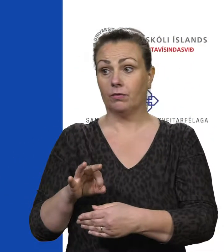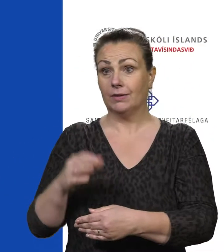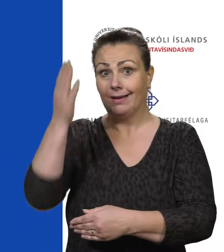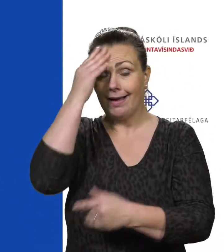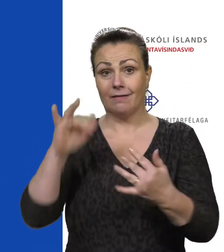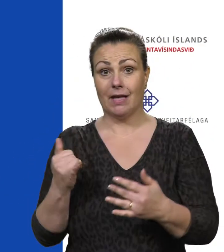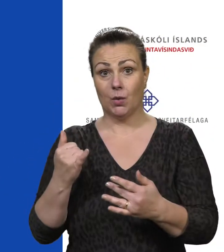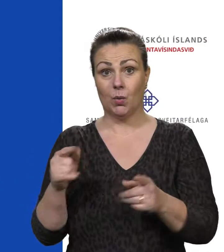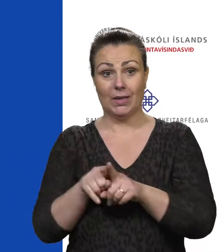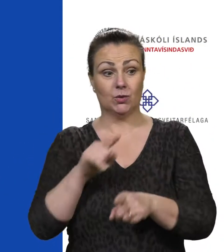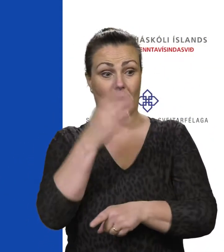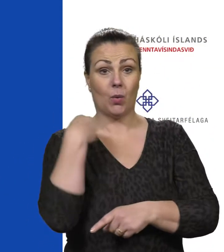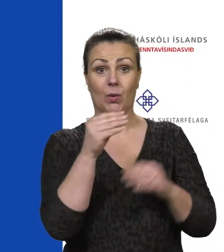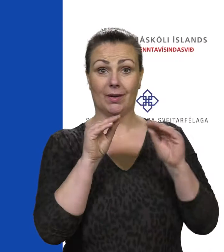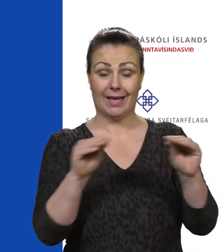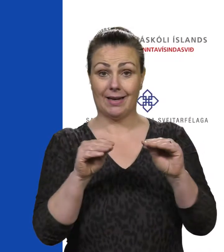að kennarinn.